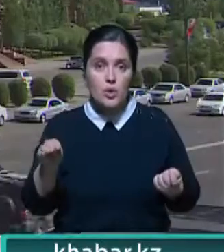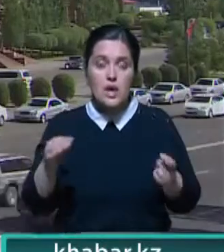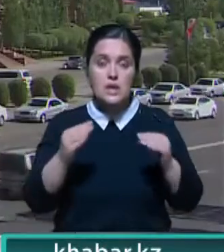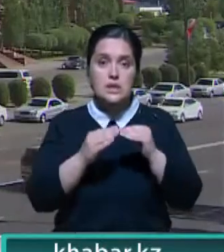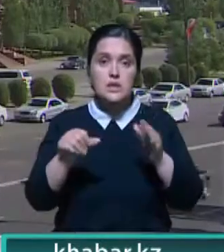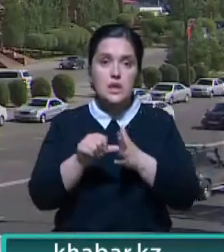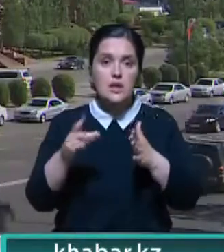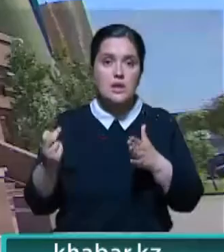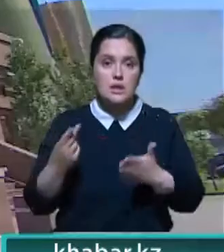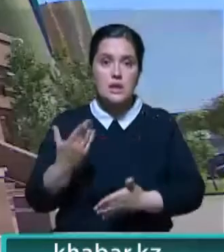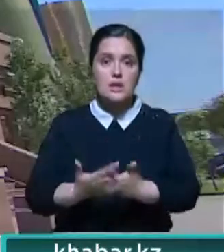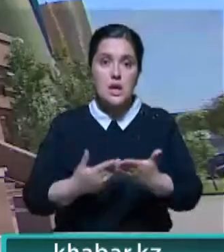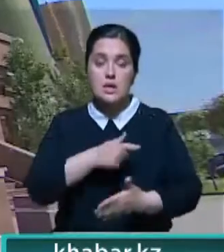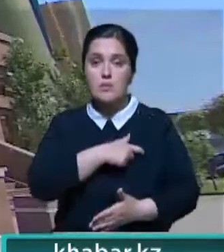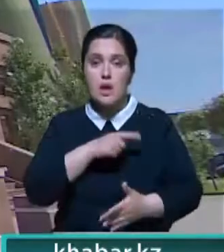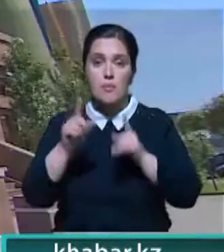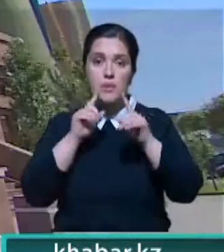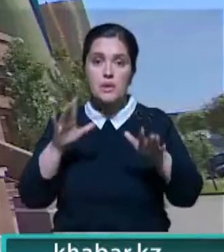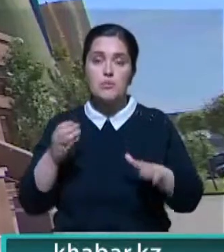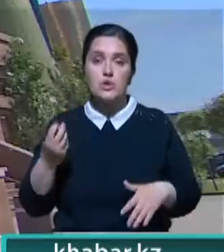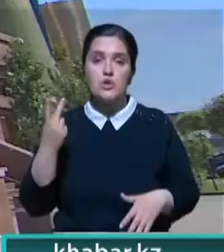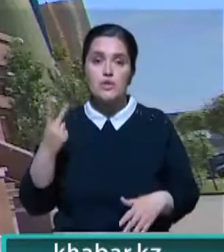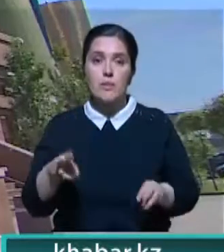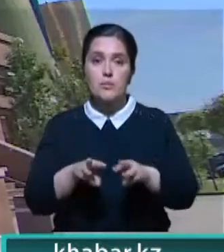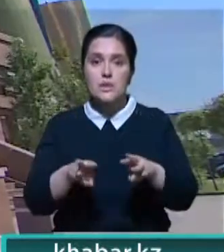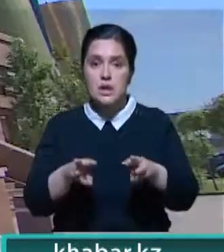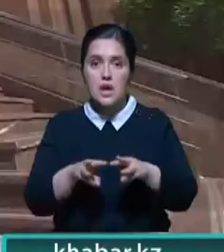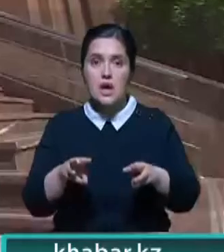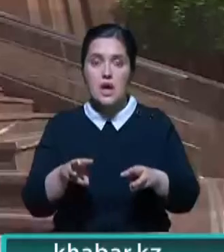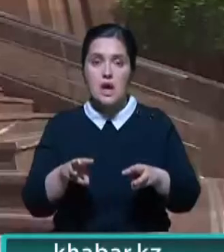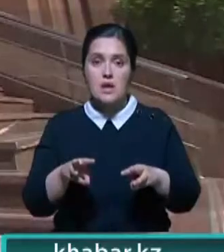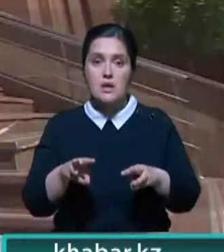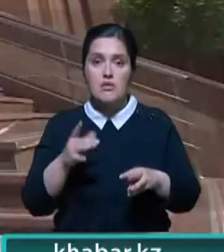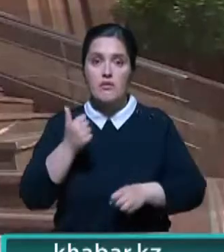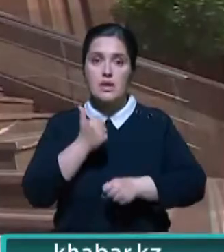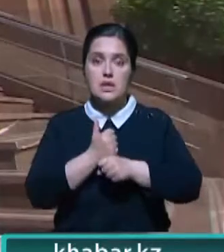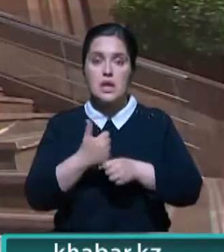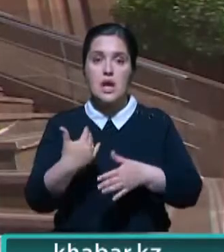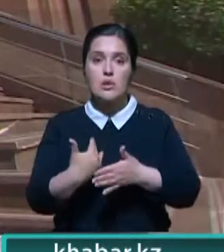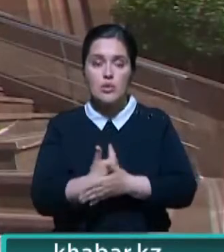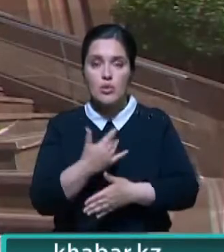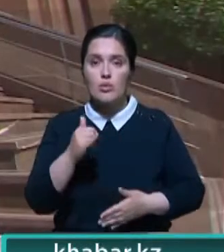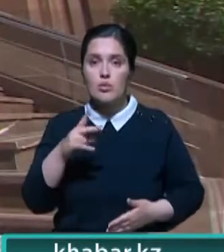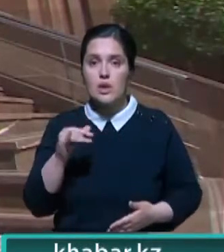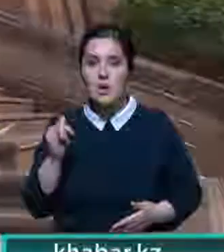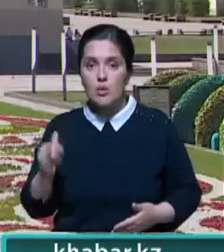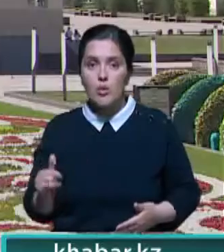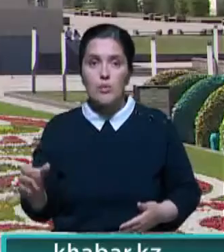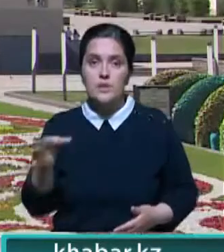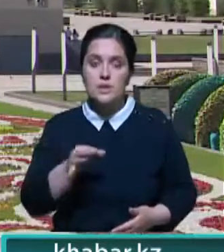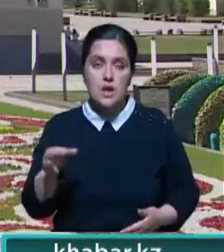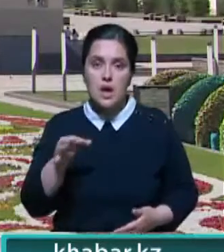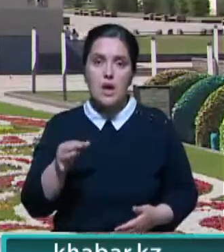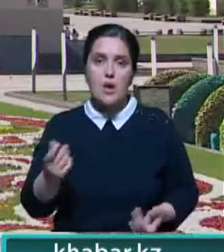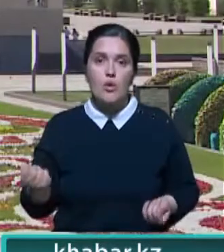Десять членов Национального совета стали депутатами парламента, еще два министрами, а один и вовсе возглавил новую Улытаусскую